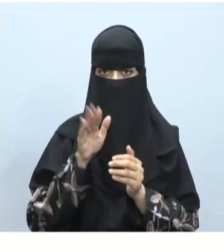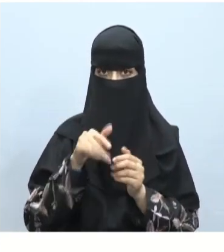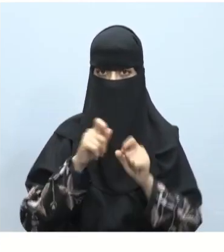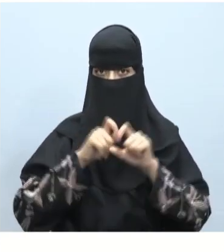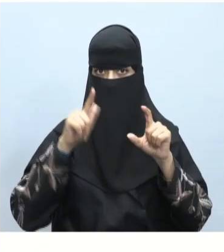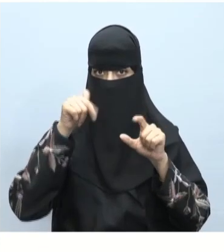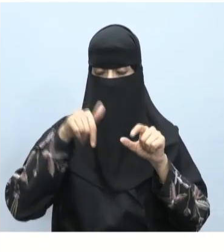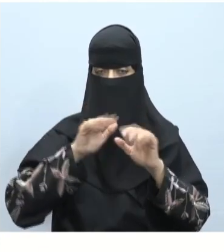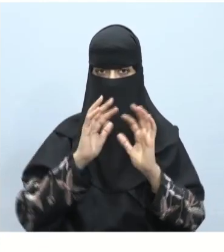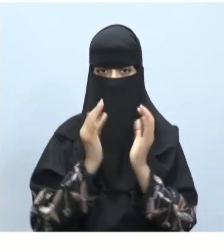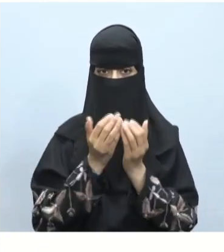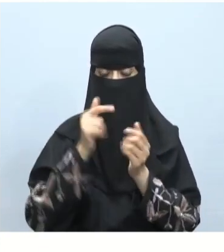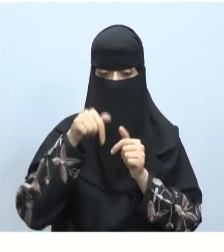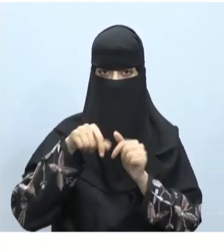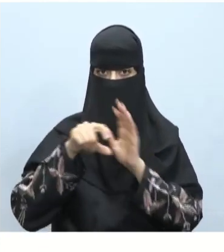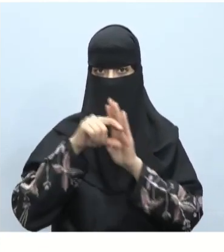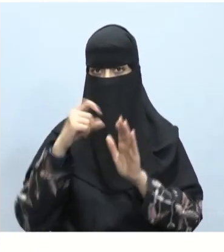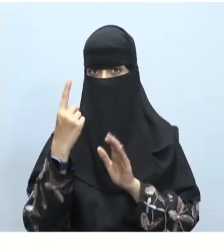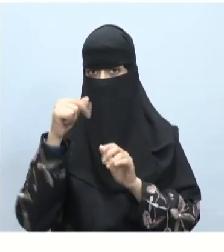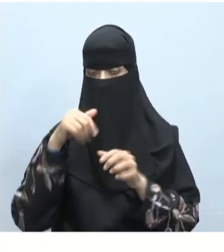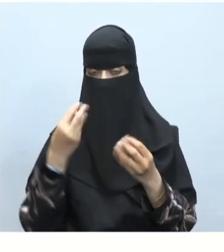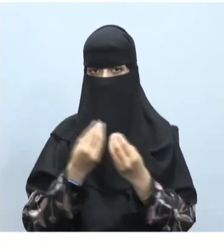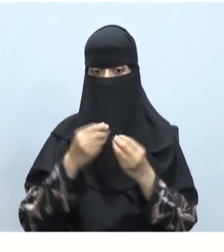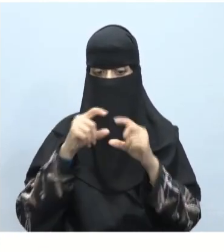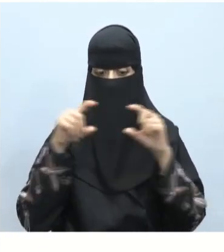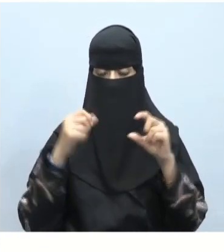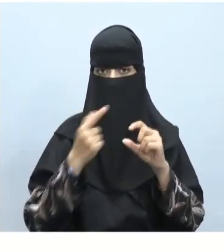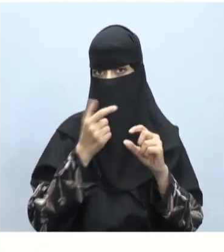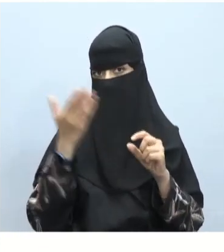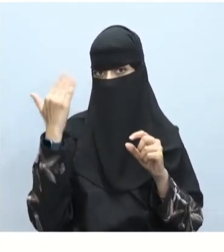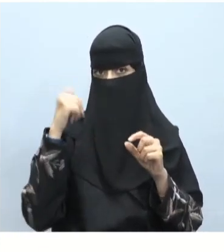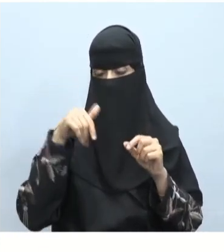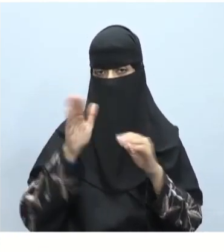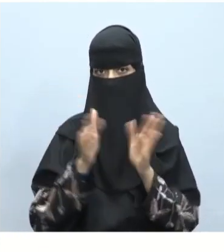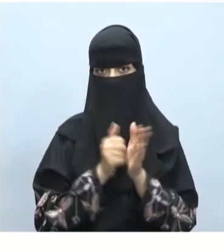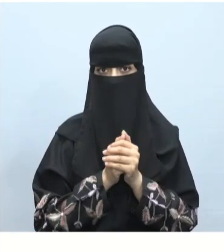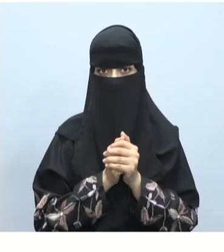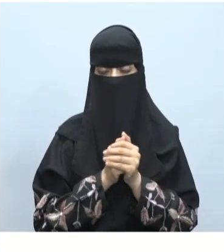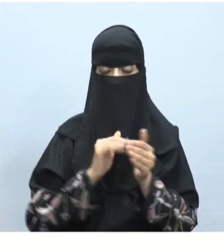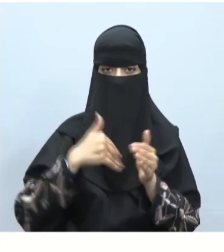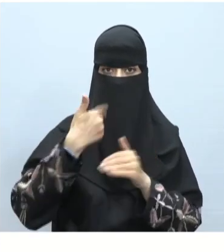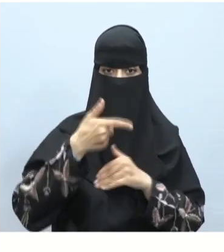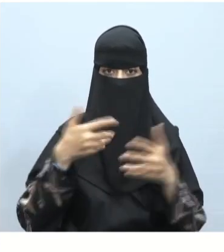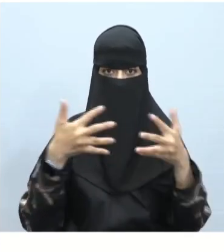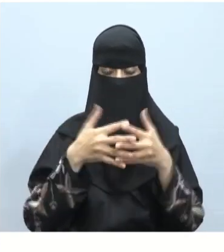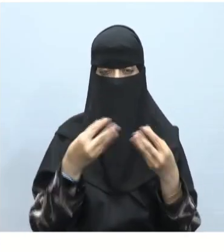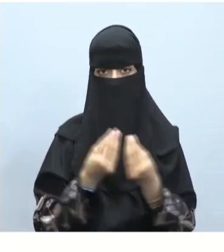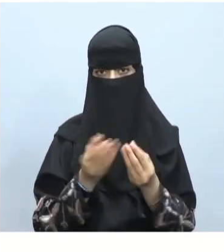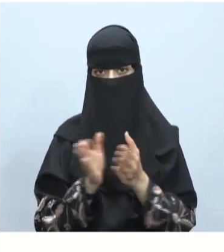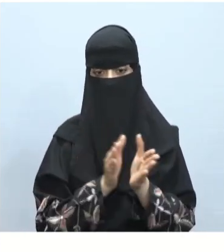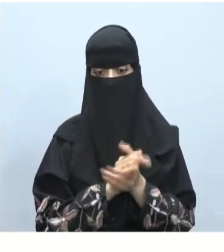سيظهر ككتلة نصية واحدة مع مربع النص السابق بعد دمجهم مع بعض